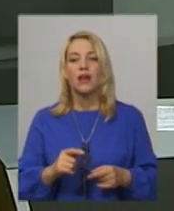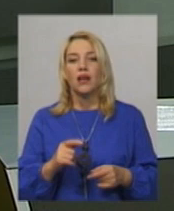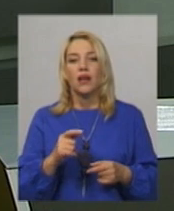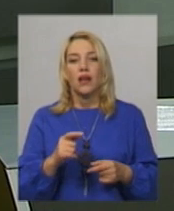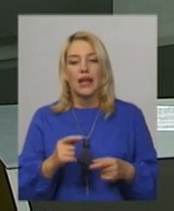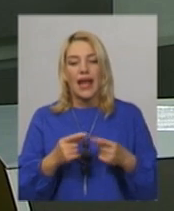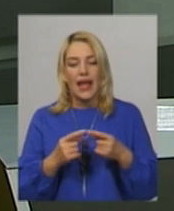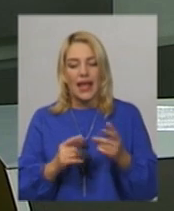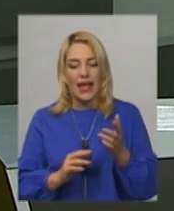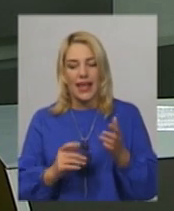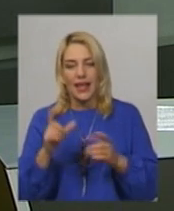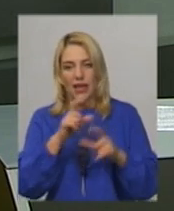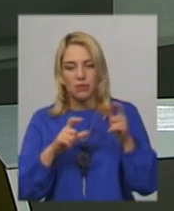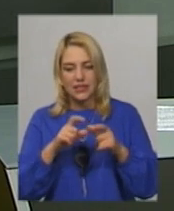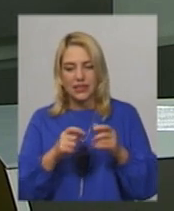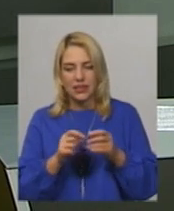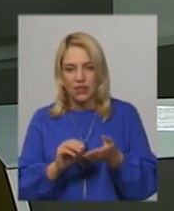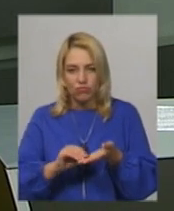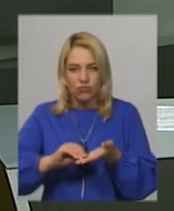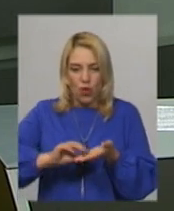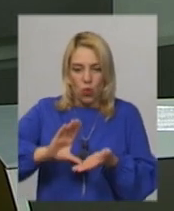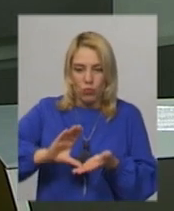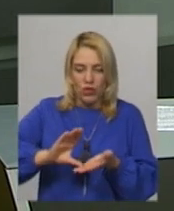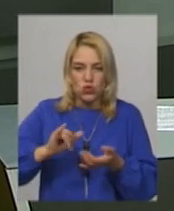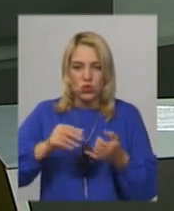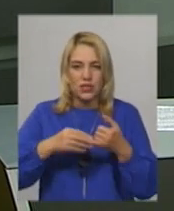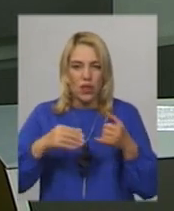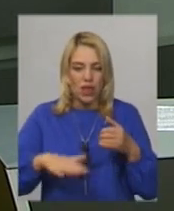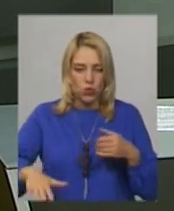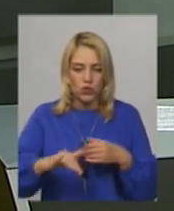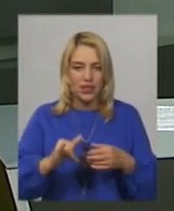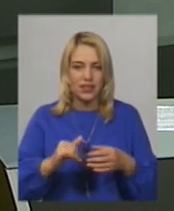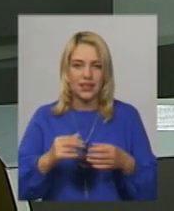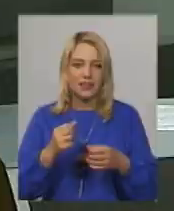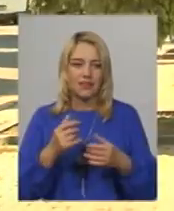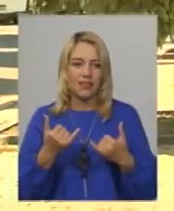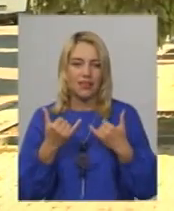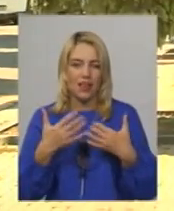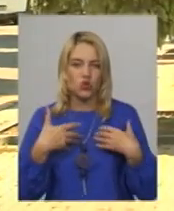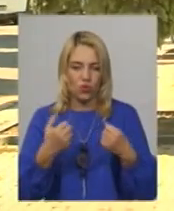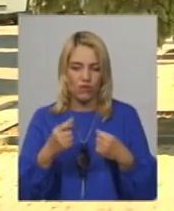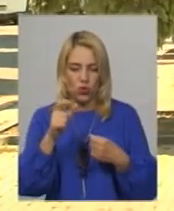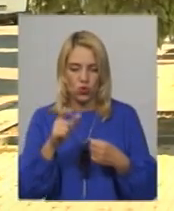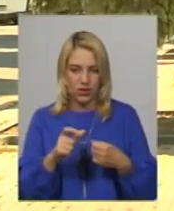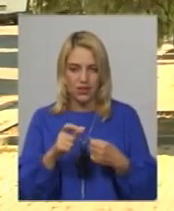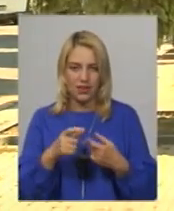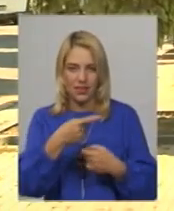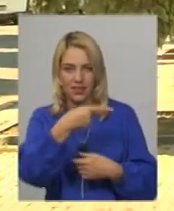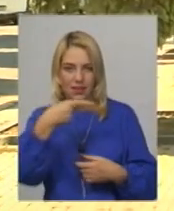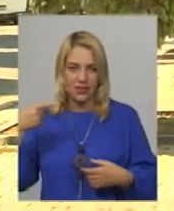Гербіциди накопичуються у ґрунті та продукції та діють негативно на людину. Є такий